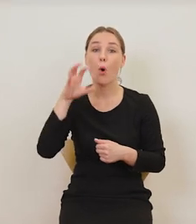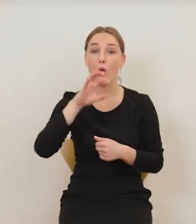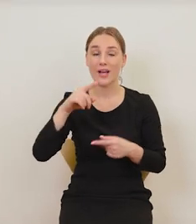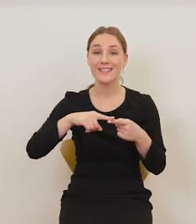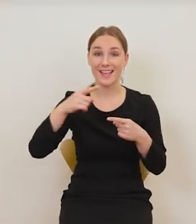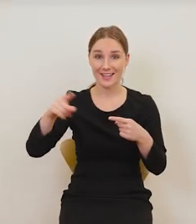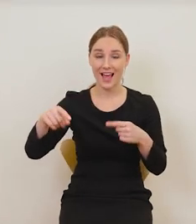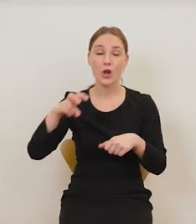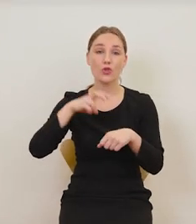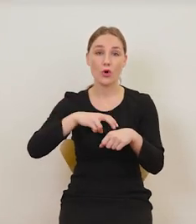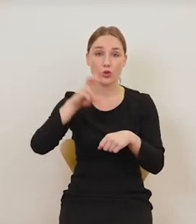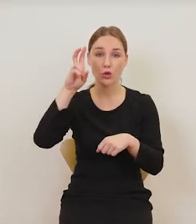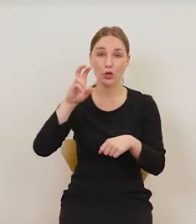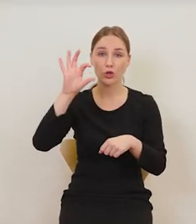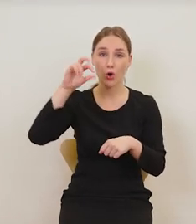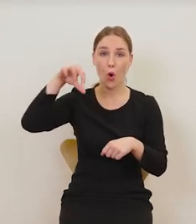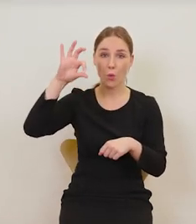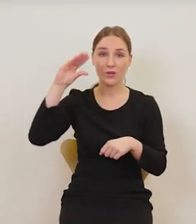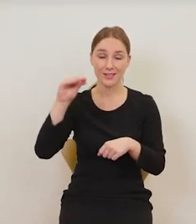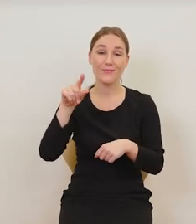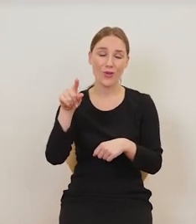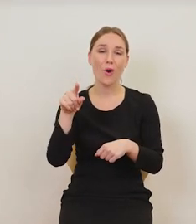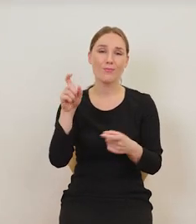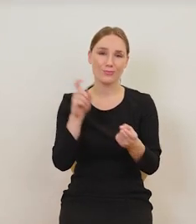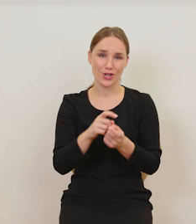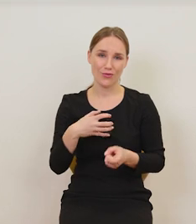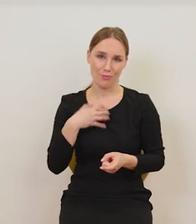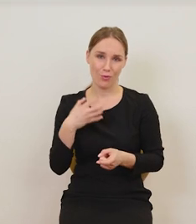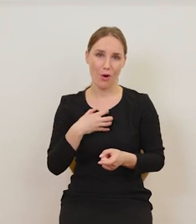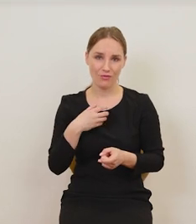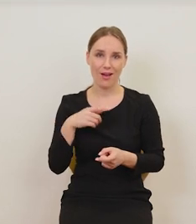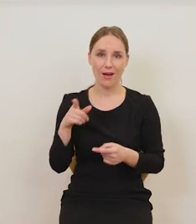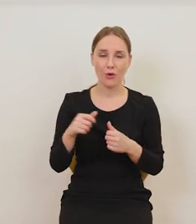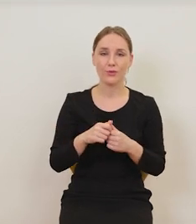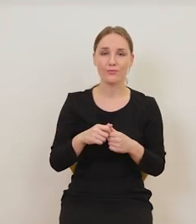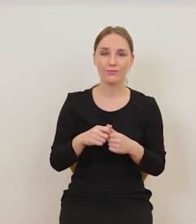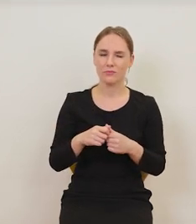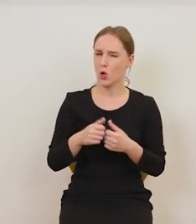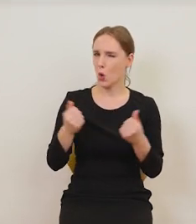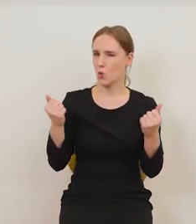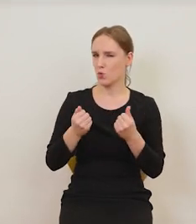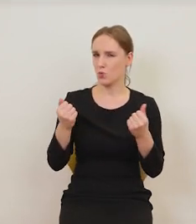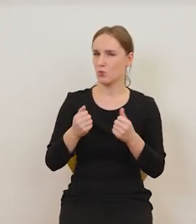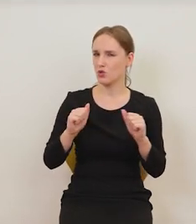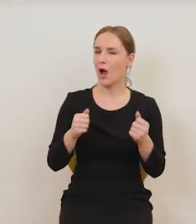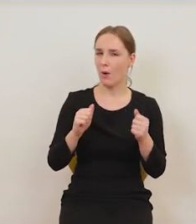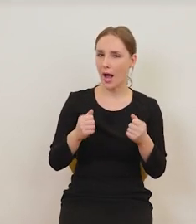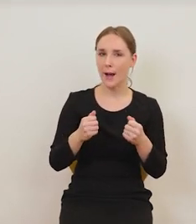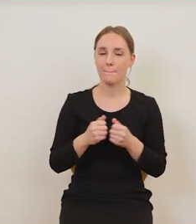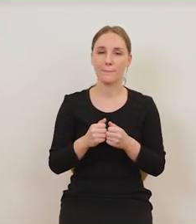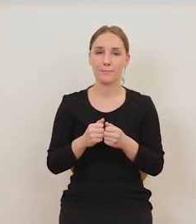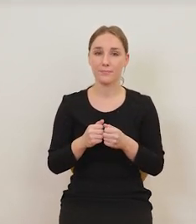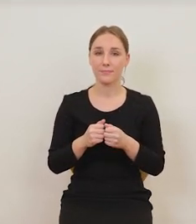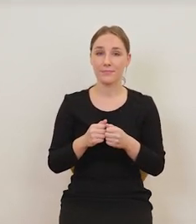Hausa, znany serial, to właśnie środek przeciwbólowy opiatopodobny, bardzo silnie działający,